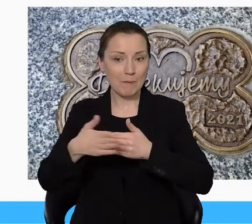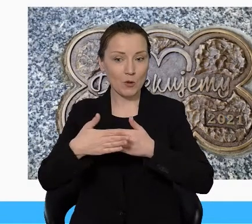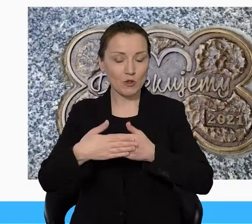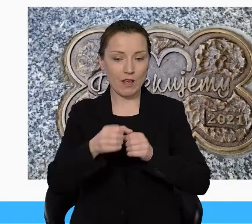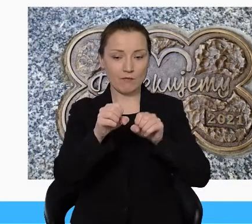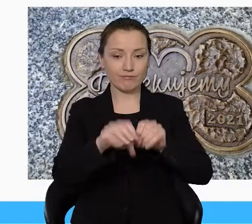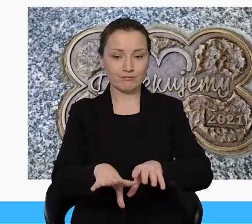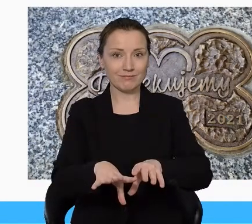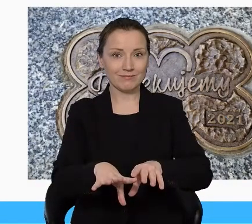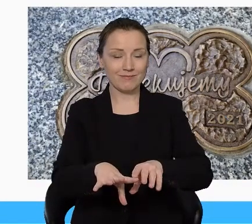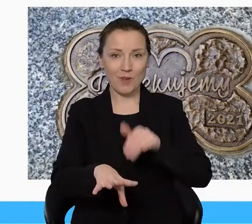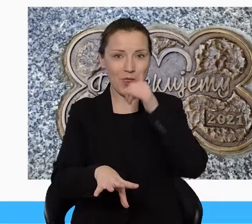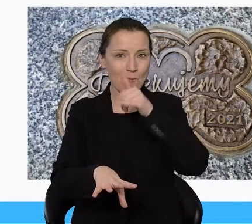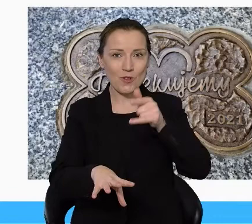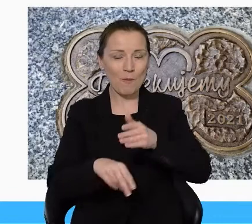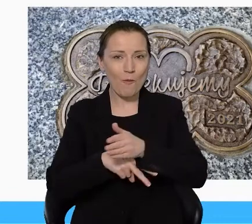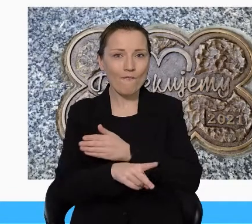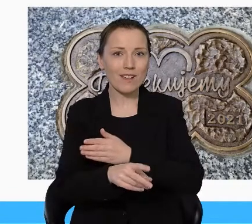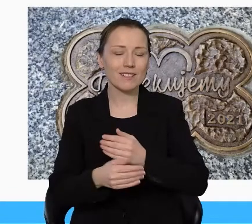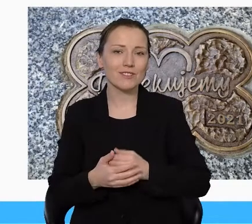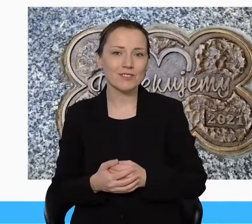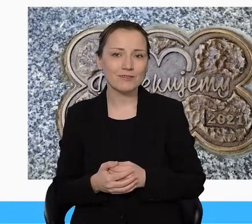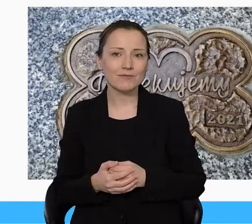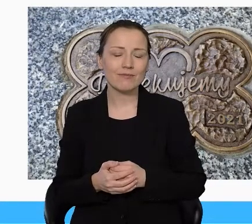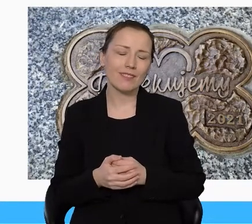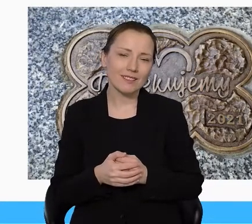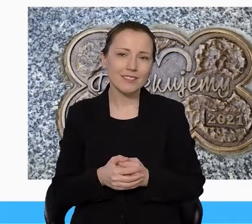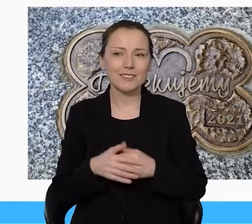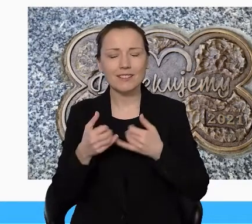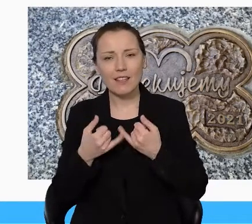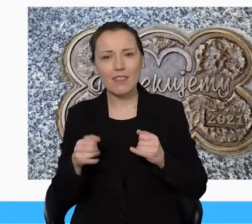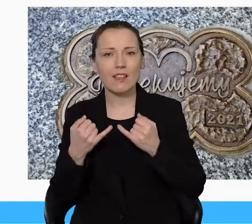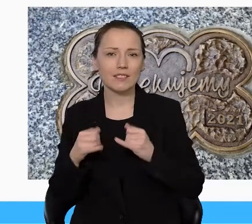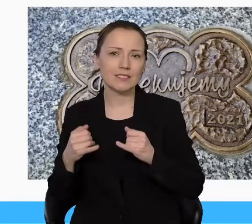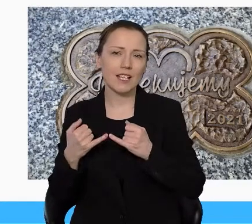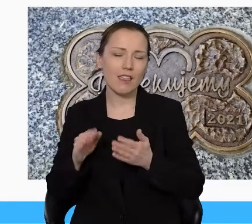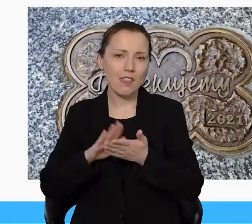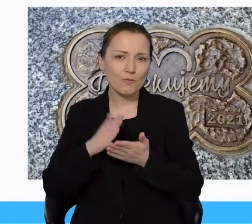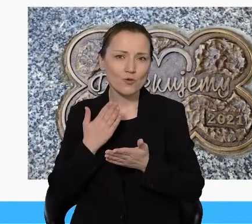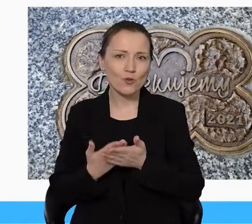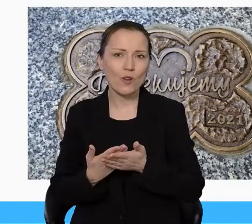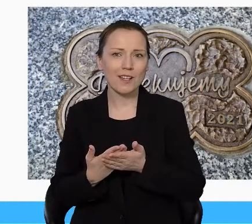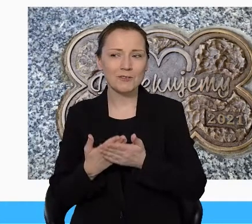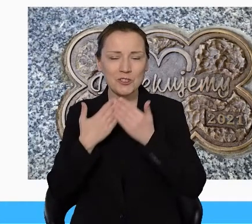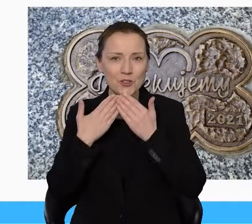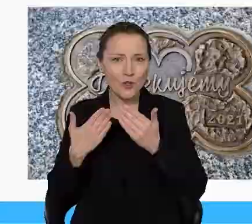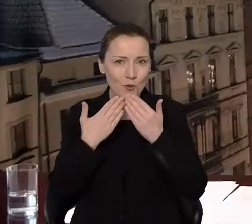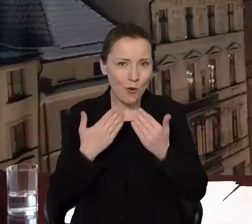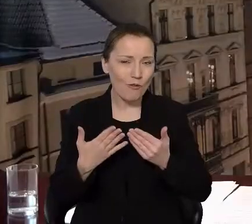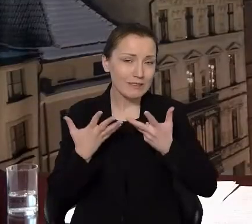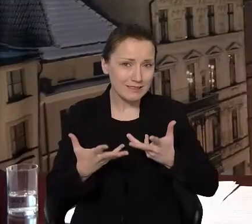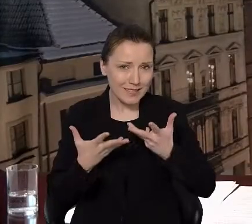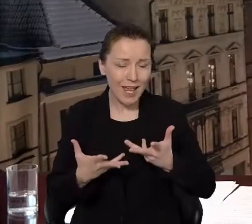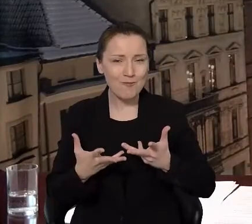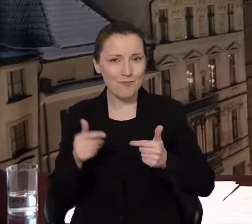bo nie miał jak możliwości ich zrobić i tak dalej, i tak dalej. Tych przykładów, tych, którym dziękować chcemy i